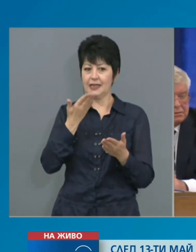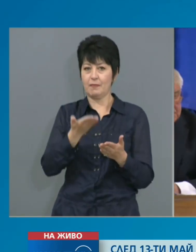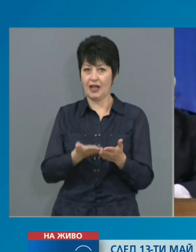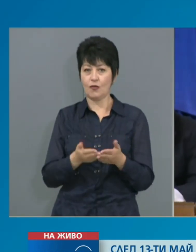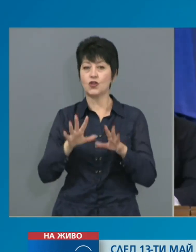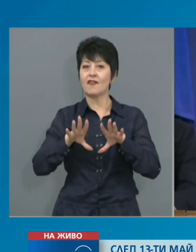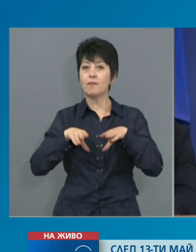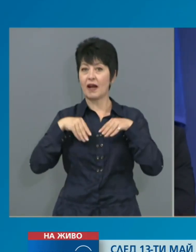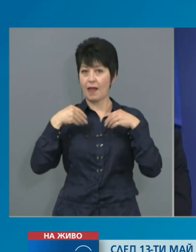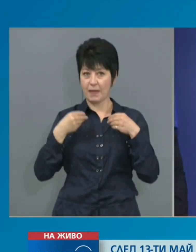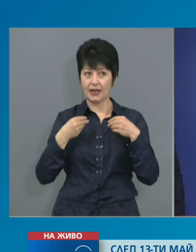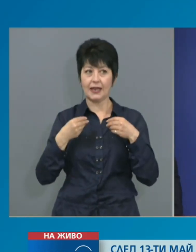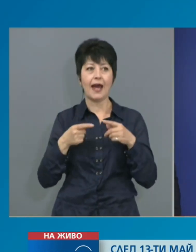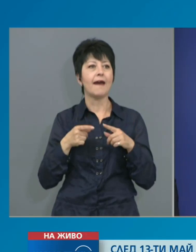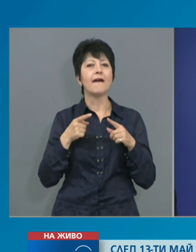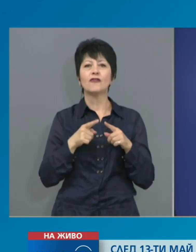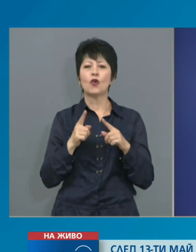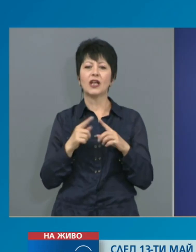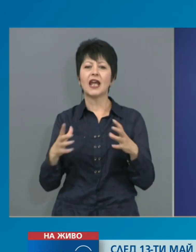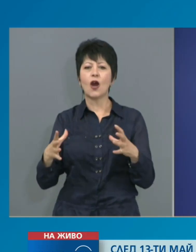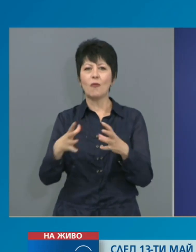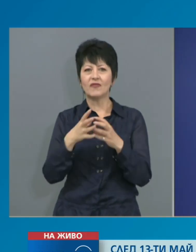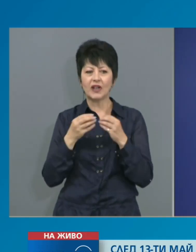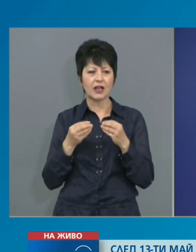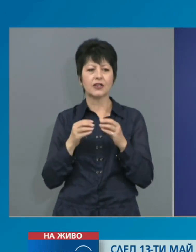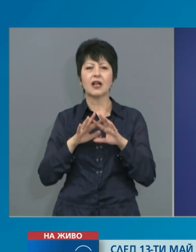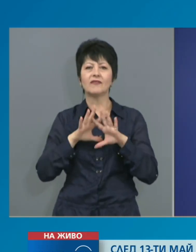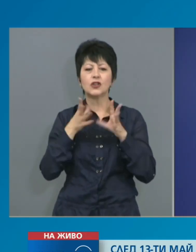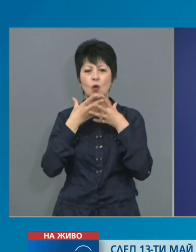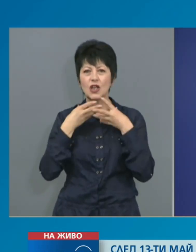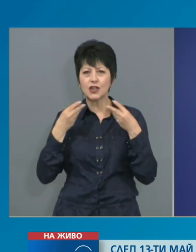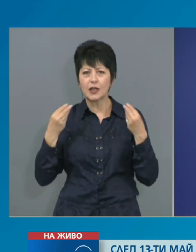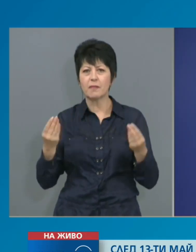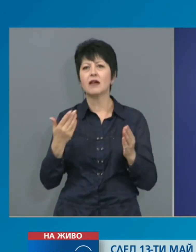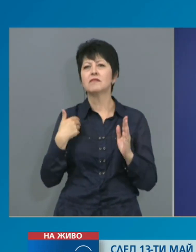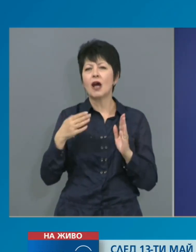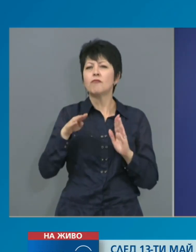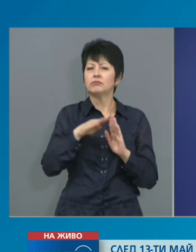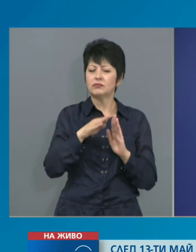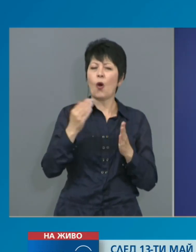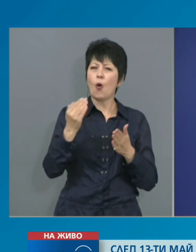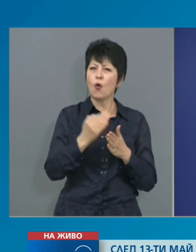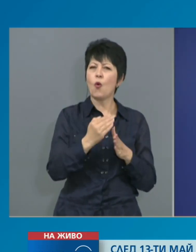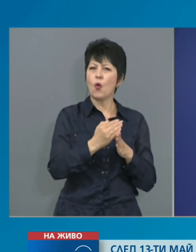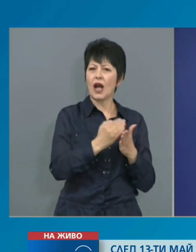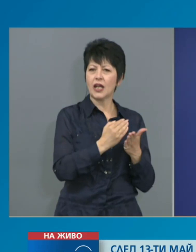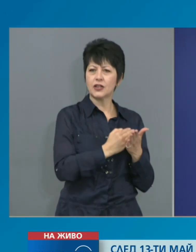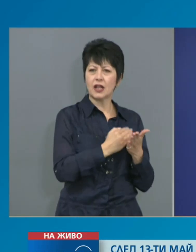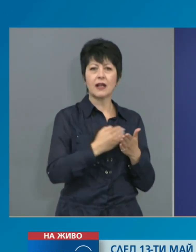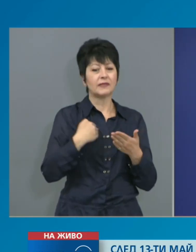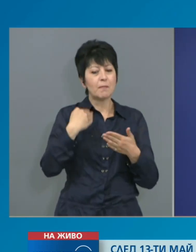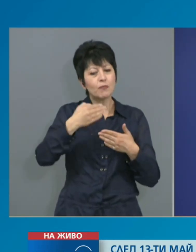не обхваща експлицитно и изчерпателно всички случаи за уреждане на преодоляването на последиците от